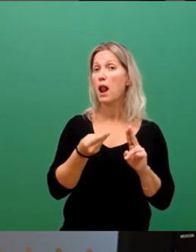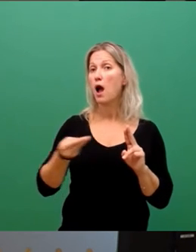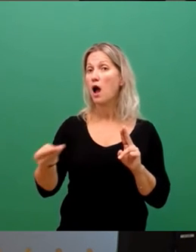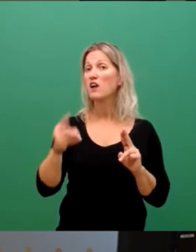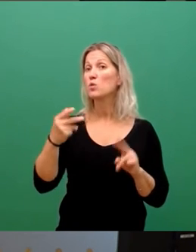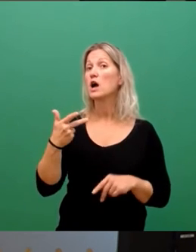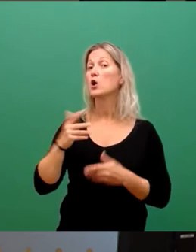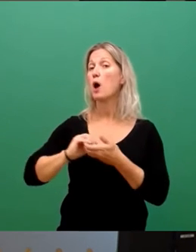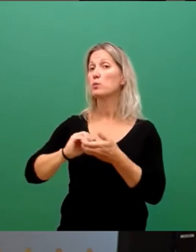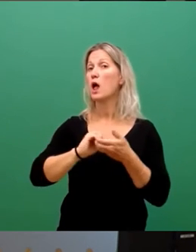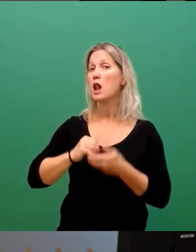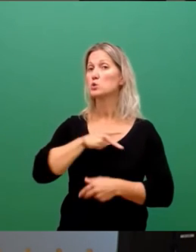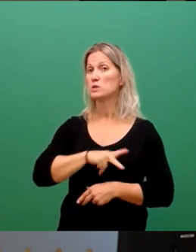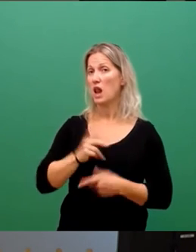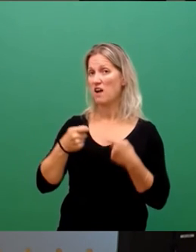Sozialverband.